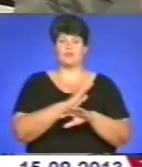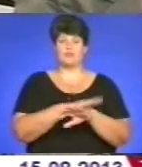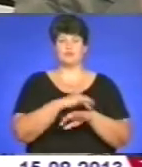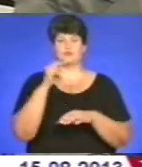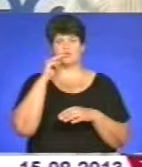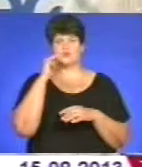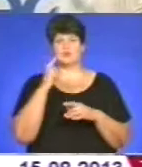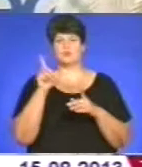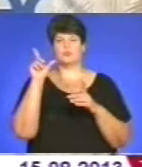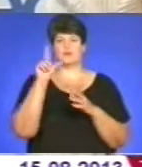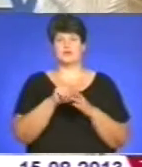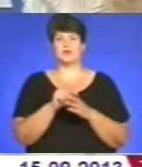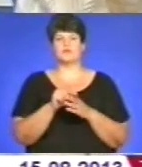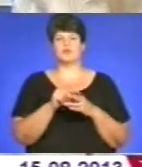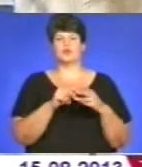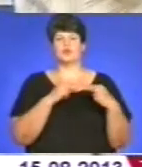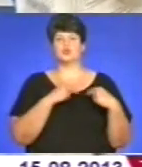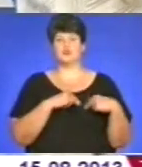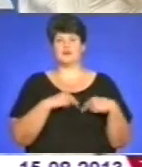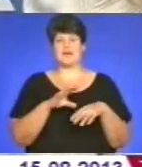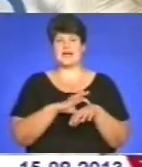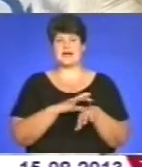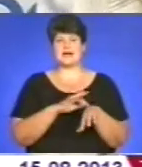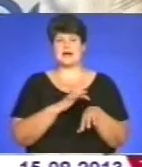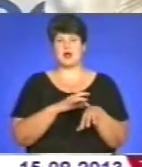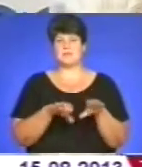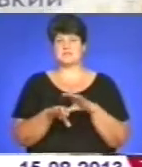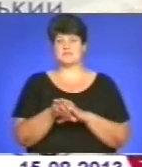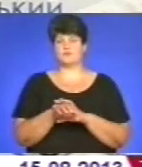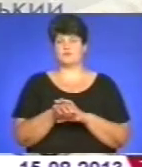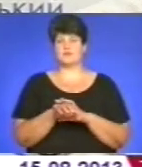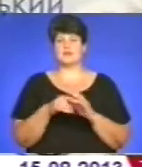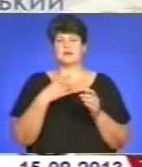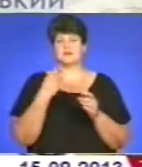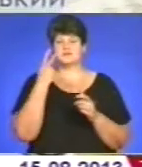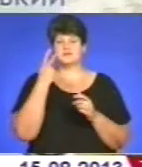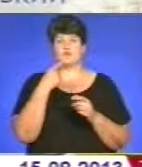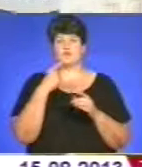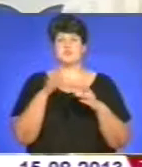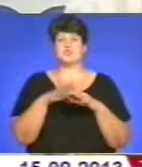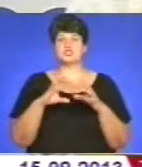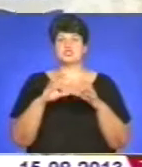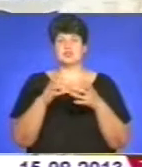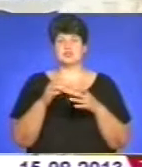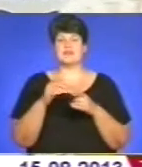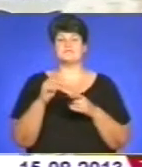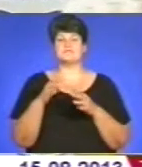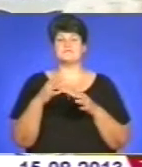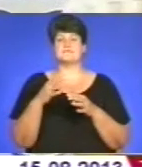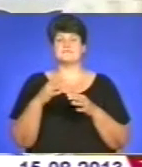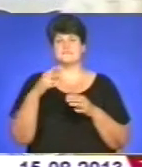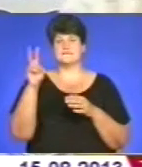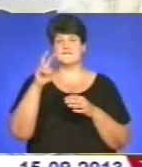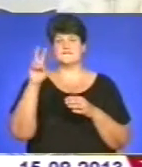трудове рабство. Завжди говорять нам, якби, міжнародний валютний фонд, що потрібно на 40% збільшити